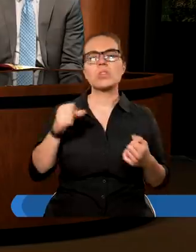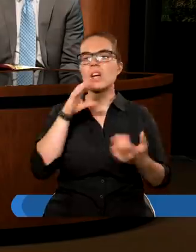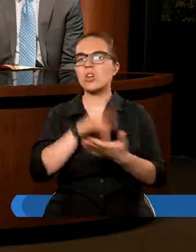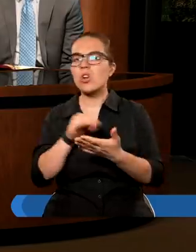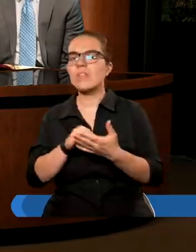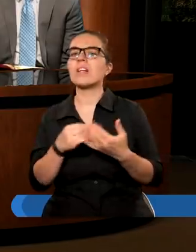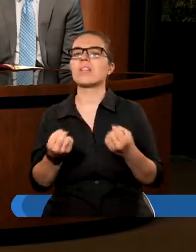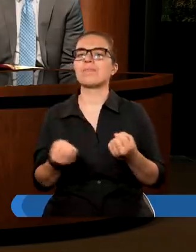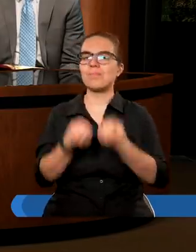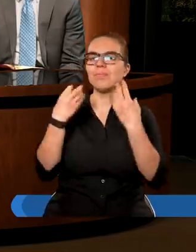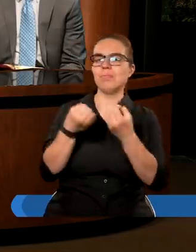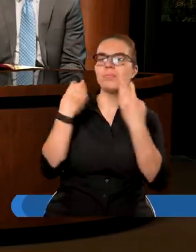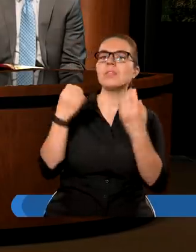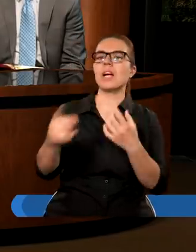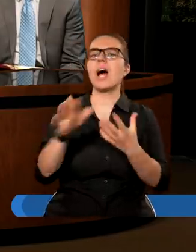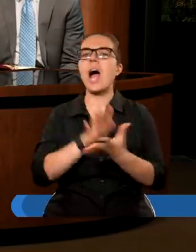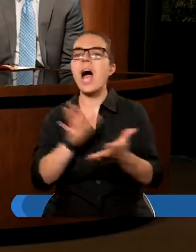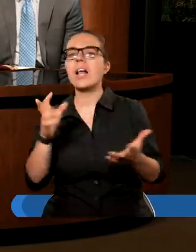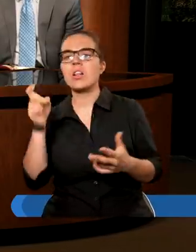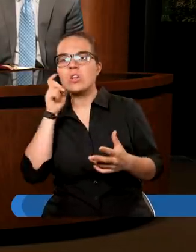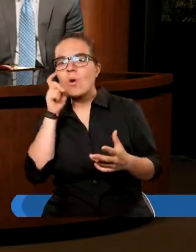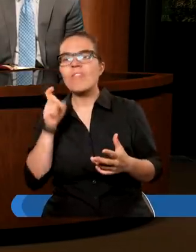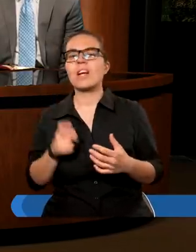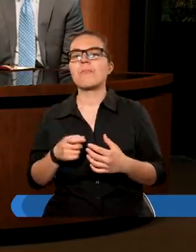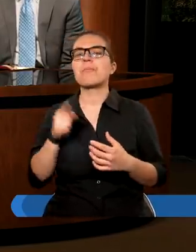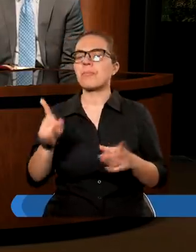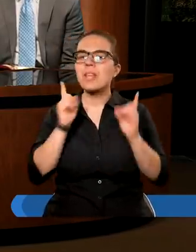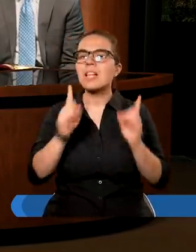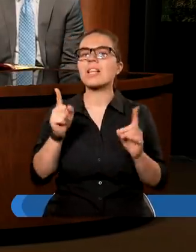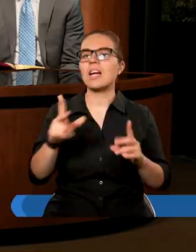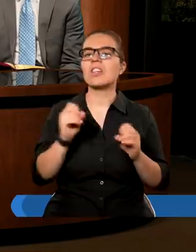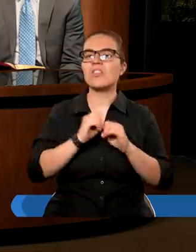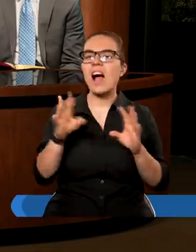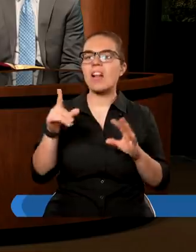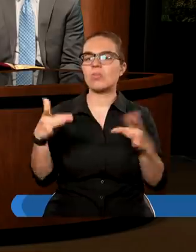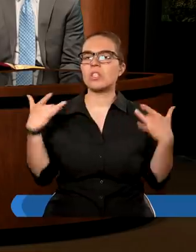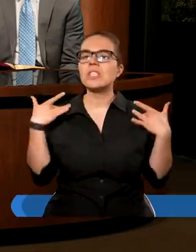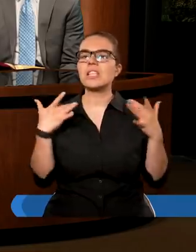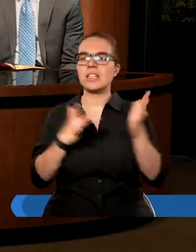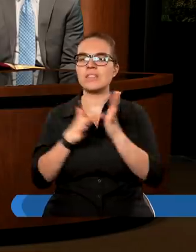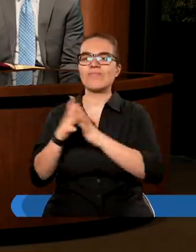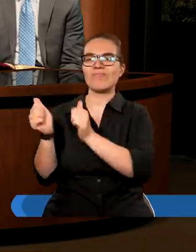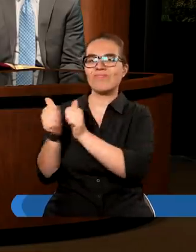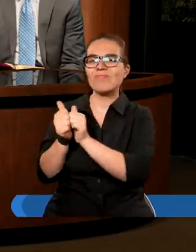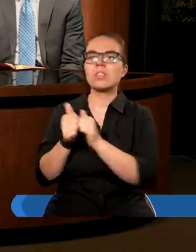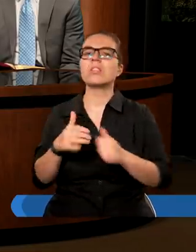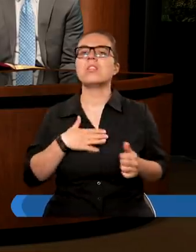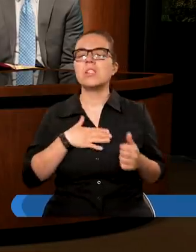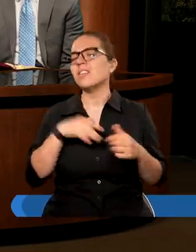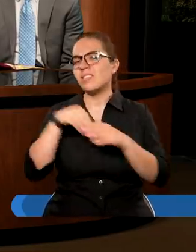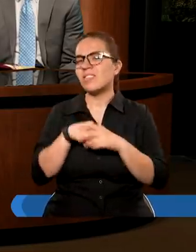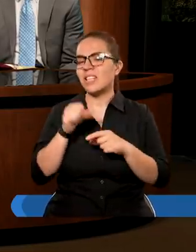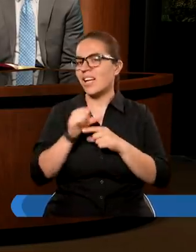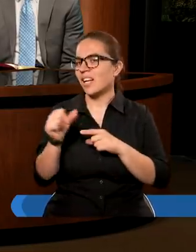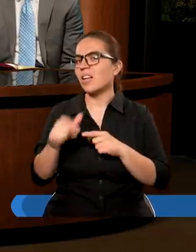objawiają ten charakter człowieka. Czy rzeczywiście ta światłość bycia z Chrystusem jest wtedy również, gdy